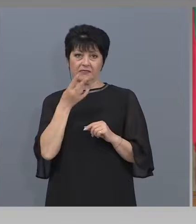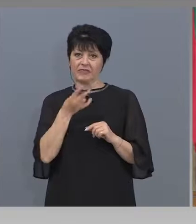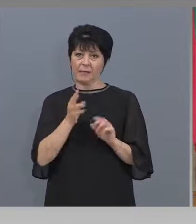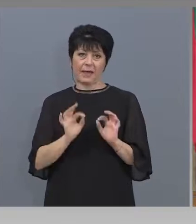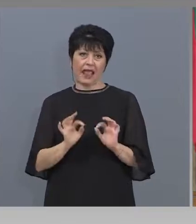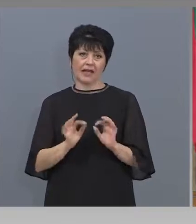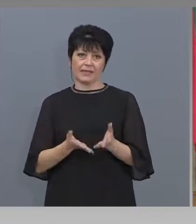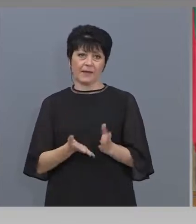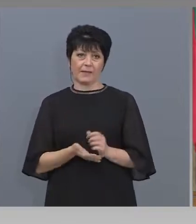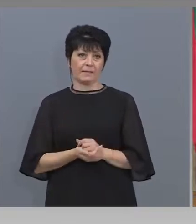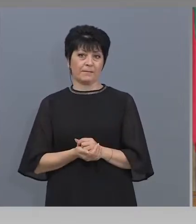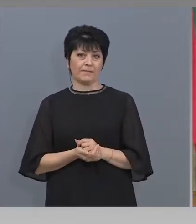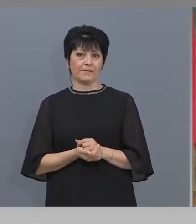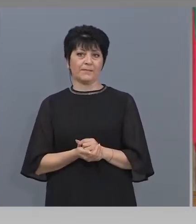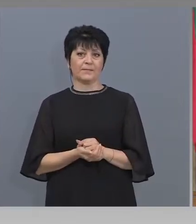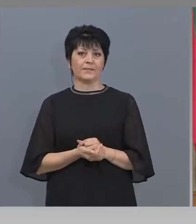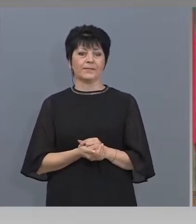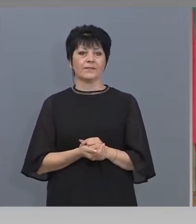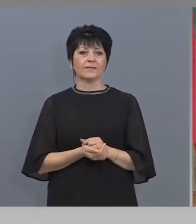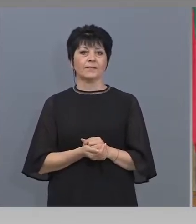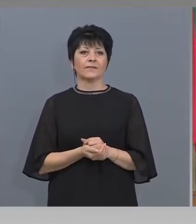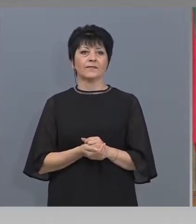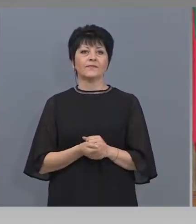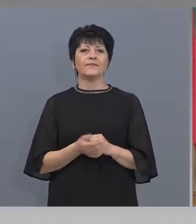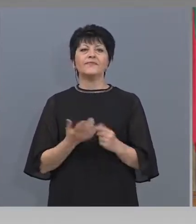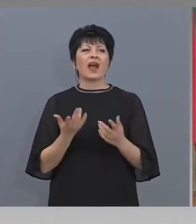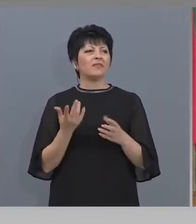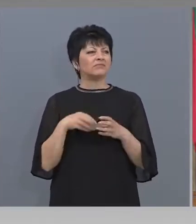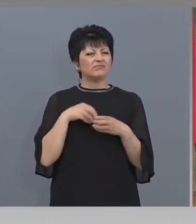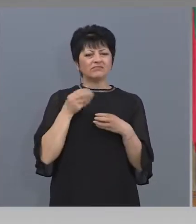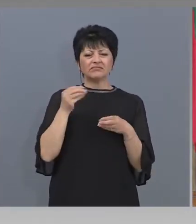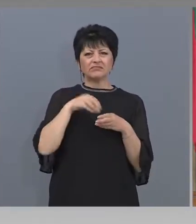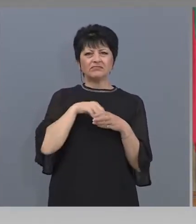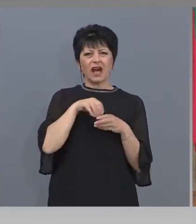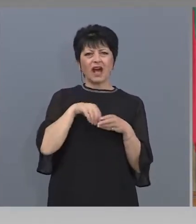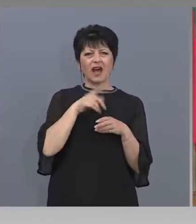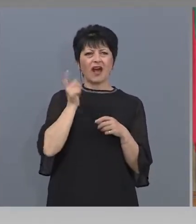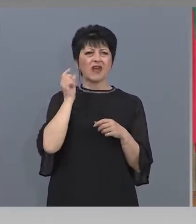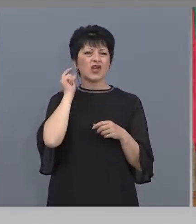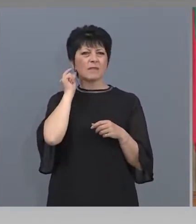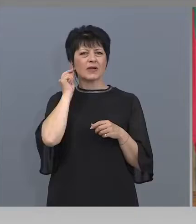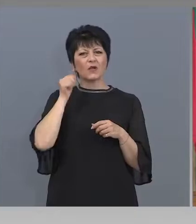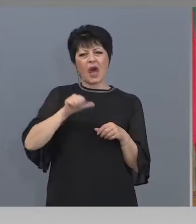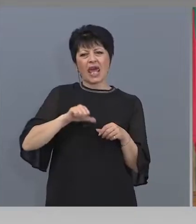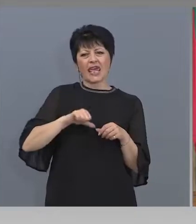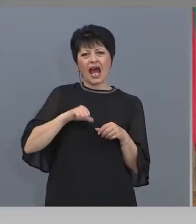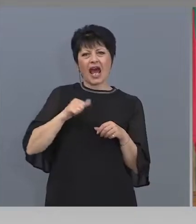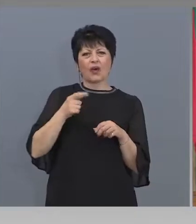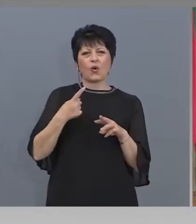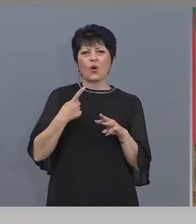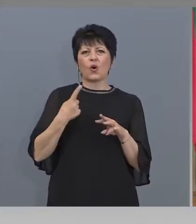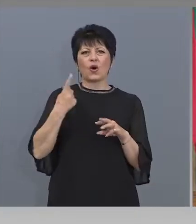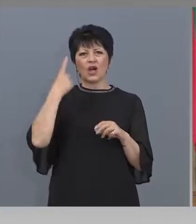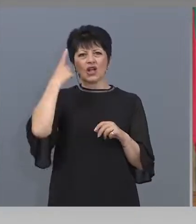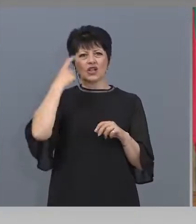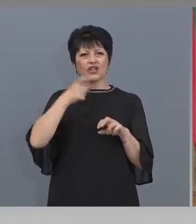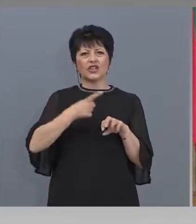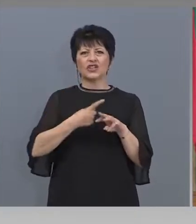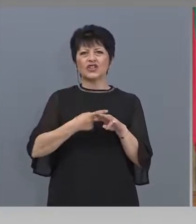А извинете, на месе си името на Яков Джераси в Казо с червената къща, каква е действителността?